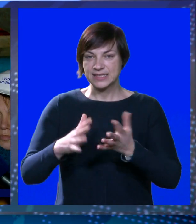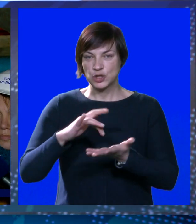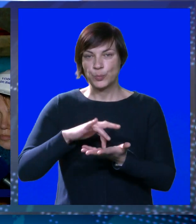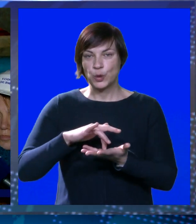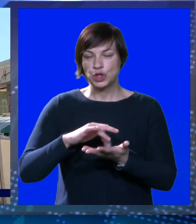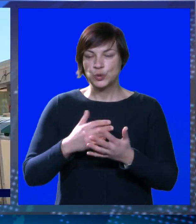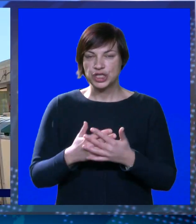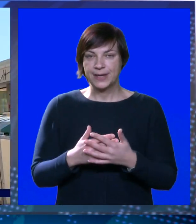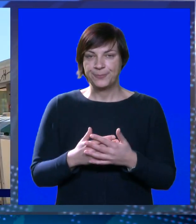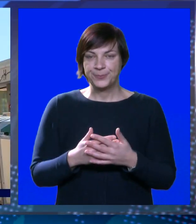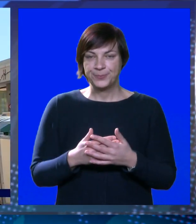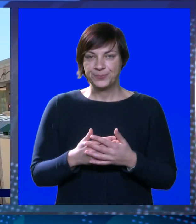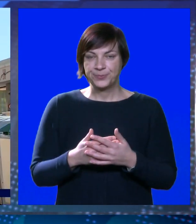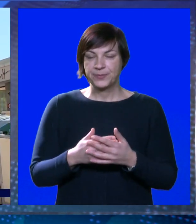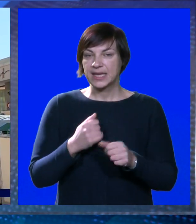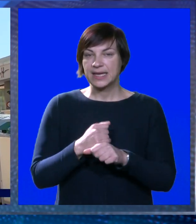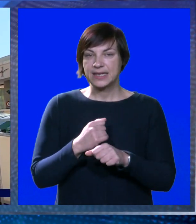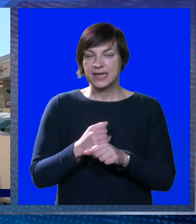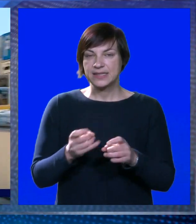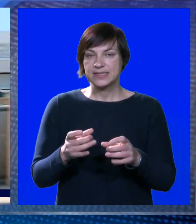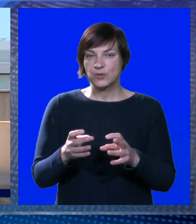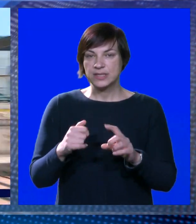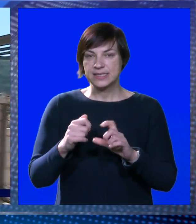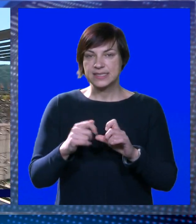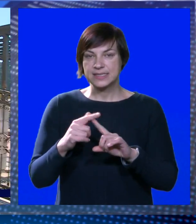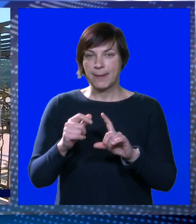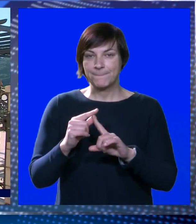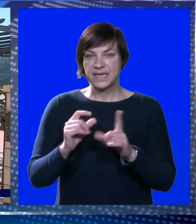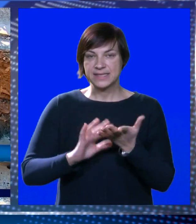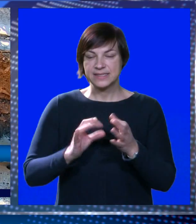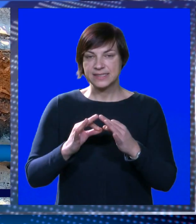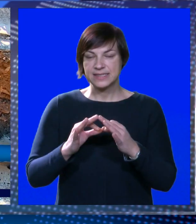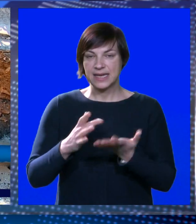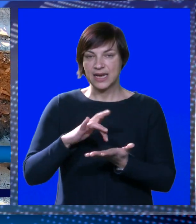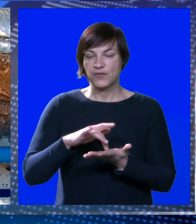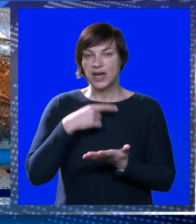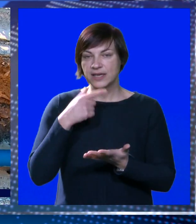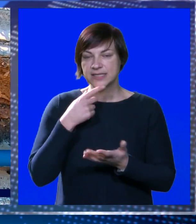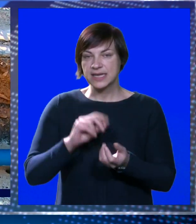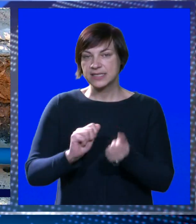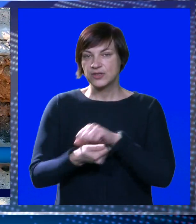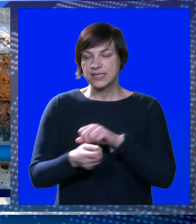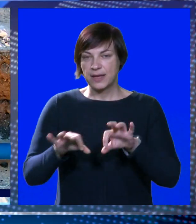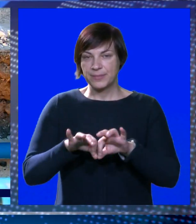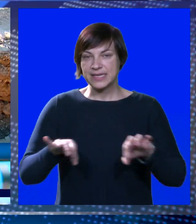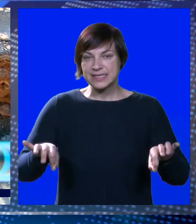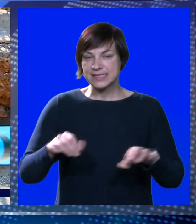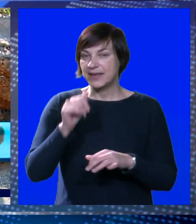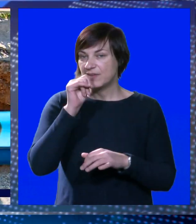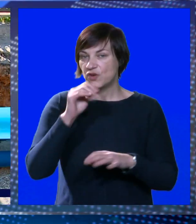područje. Radi se i u ulici Kardinala Stepinca. Na ovoj lokaciji riječ je o zamjeni cijevi